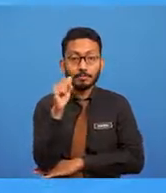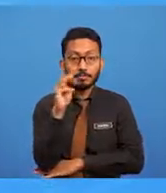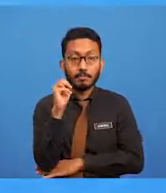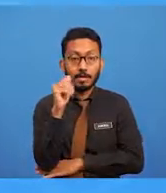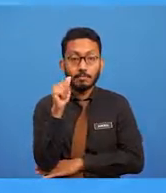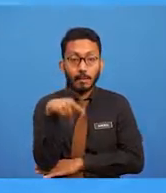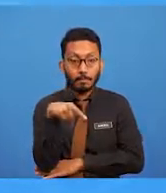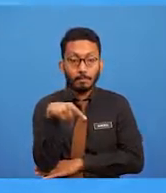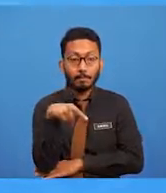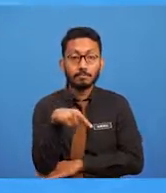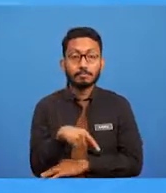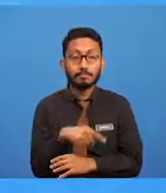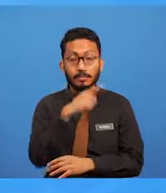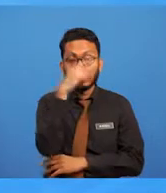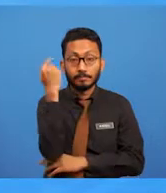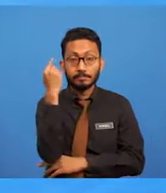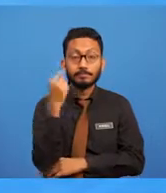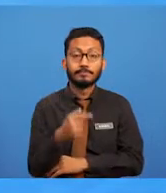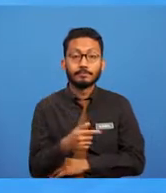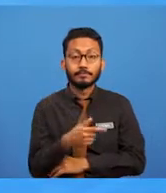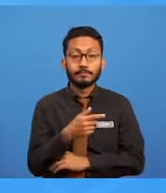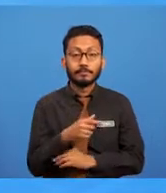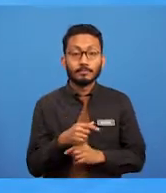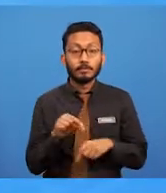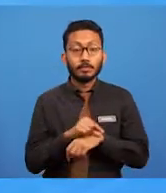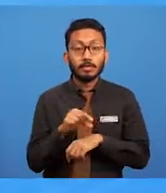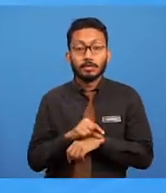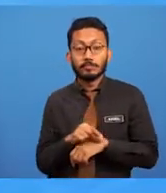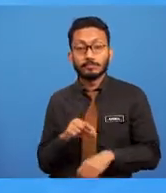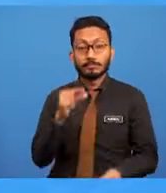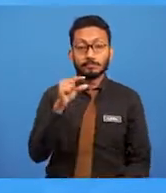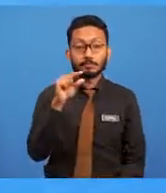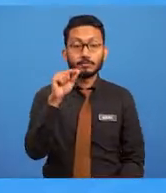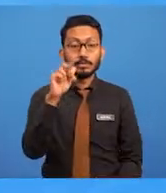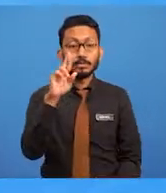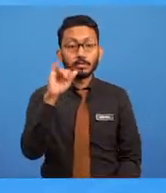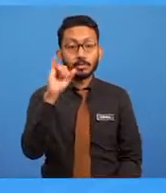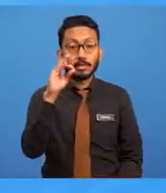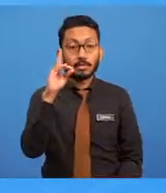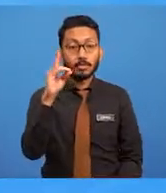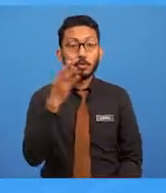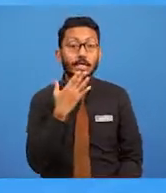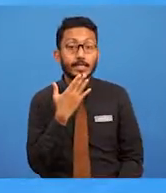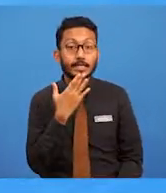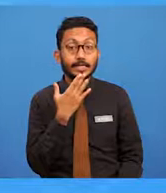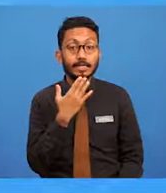Kerana ia menggunakan grip warna yang dikenali sebagai piksel